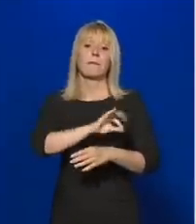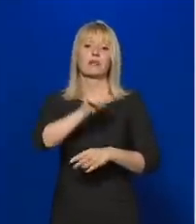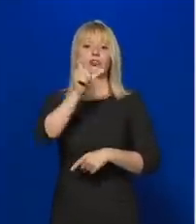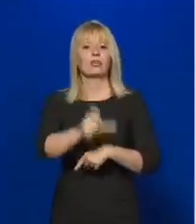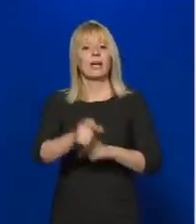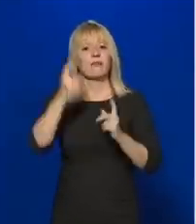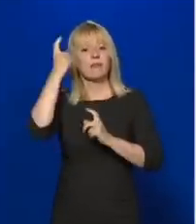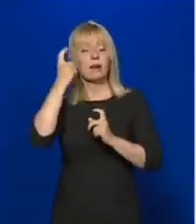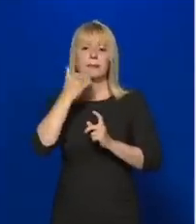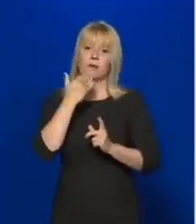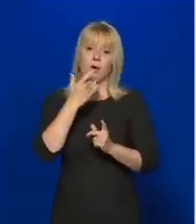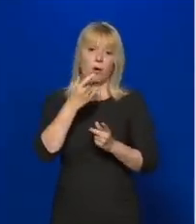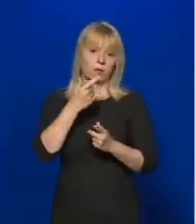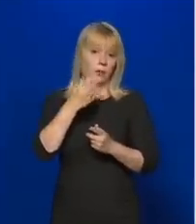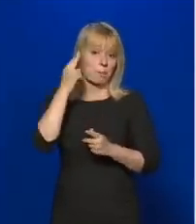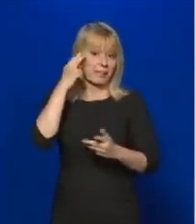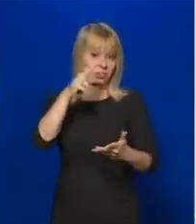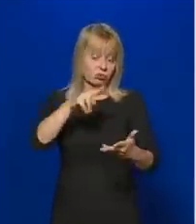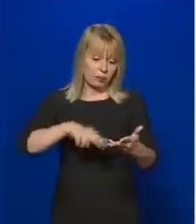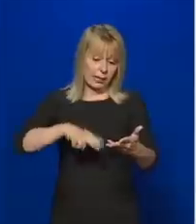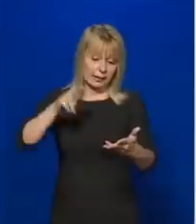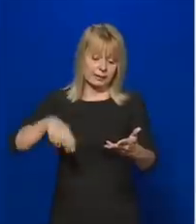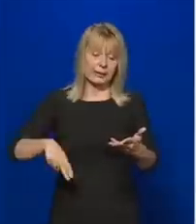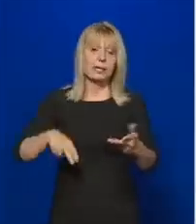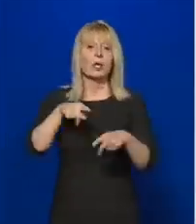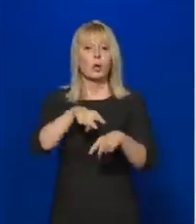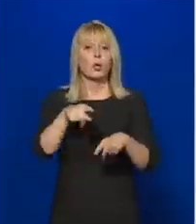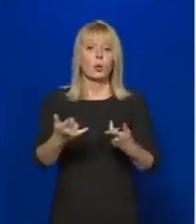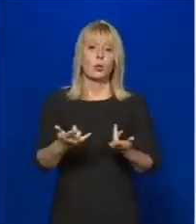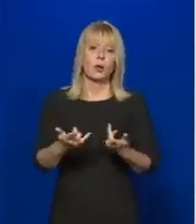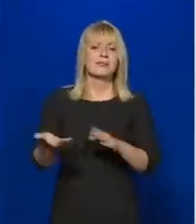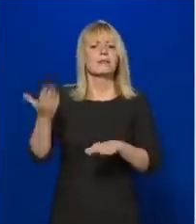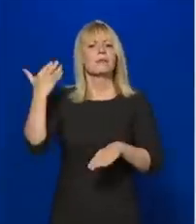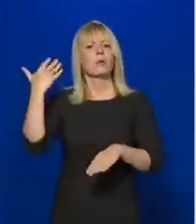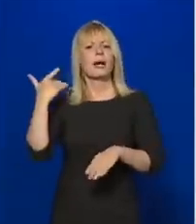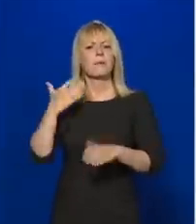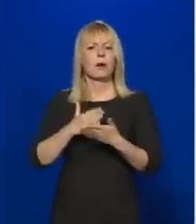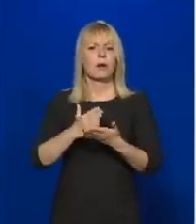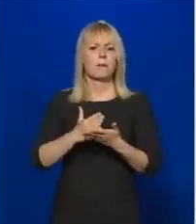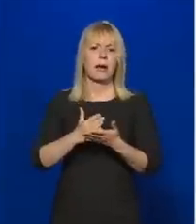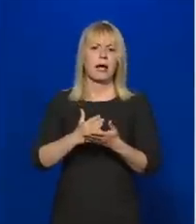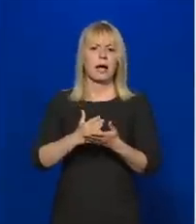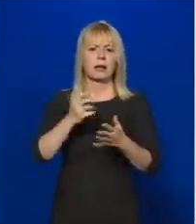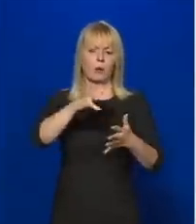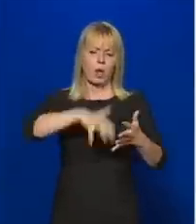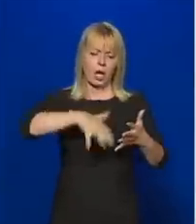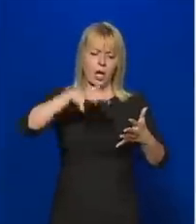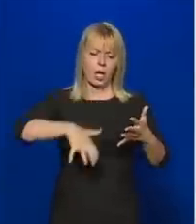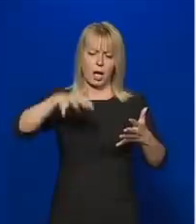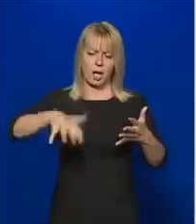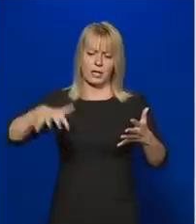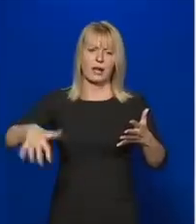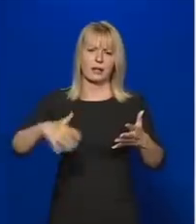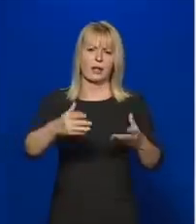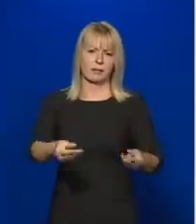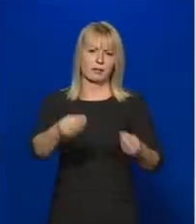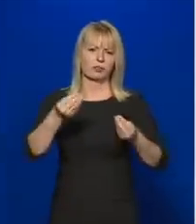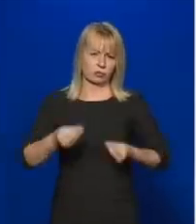megismerni ezzel kapcsolatosan. Ő ezt bizonyos értelmen korábban kellő terjedelmességgel, viszont